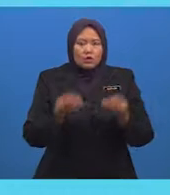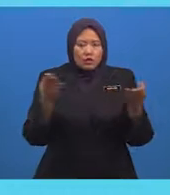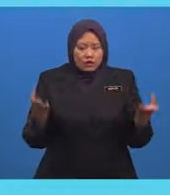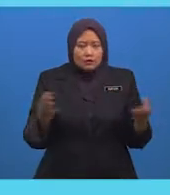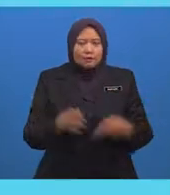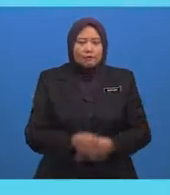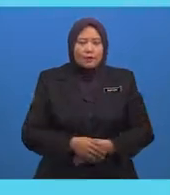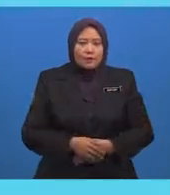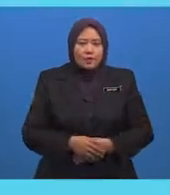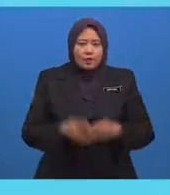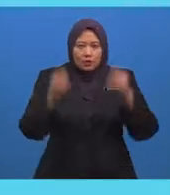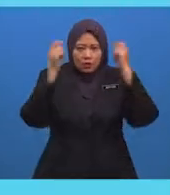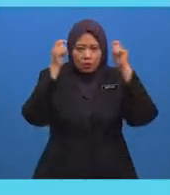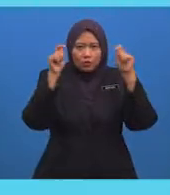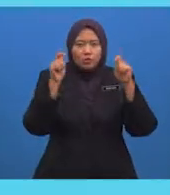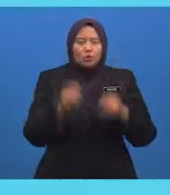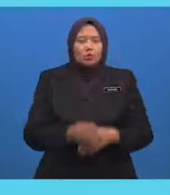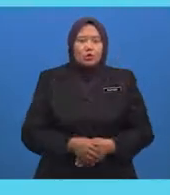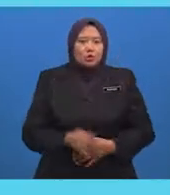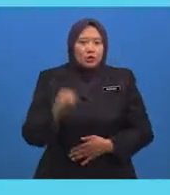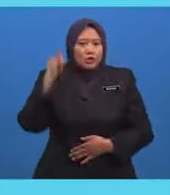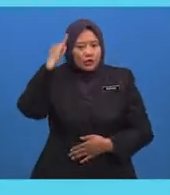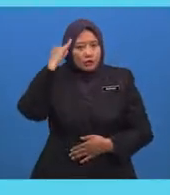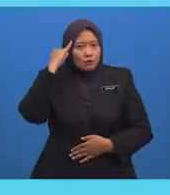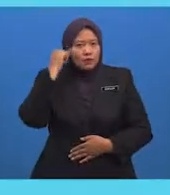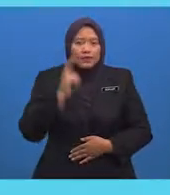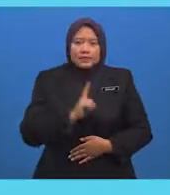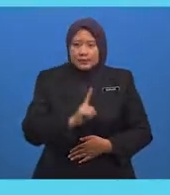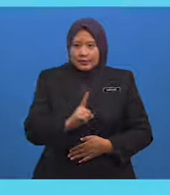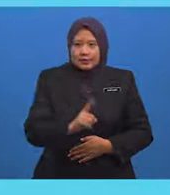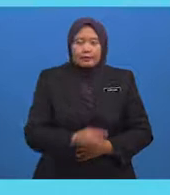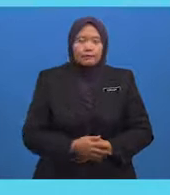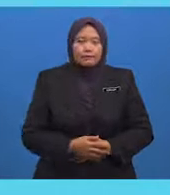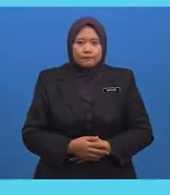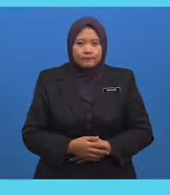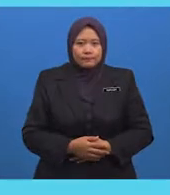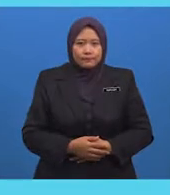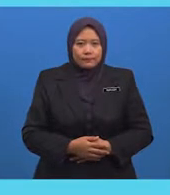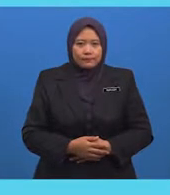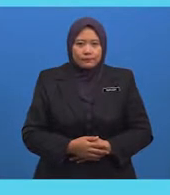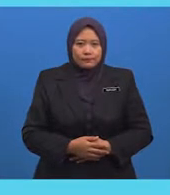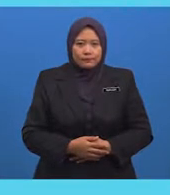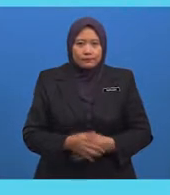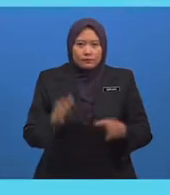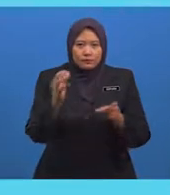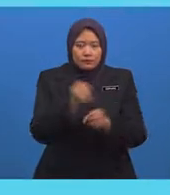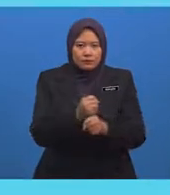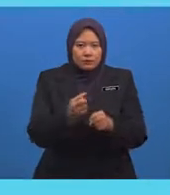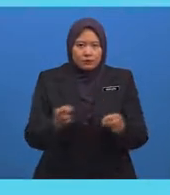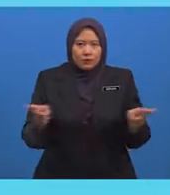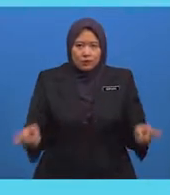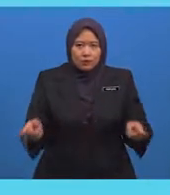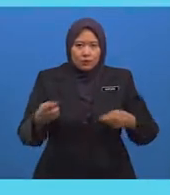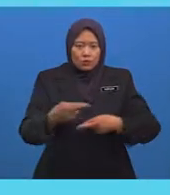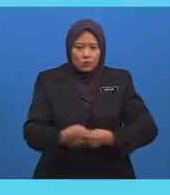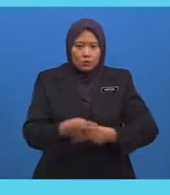Islam Yang terkenal Menariknya Di Masjid Al-Azhar ini Terdapat ruang khas Untuk mengajar